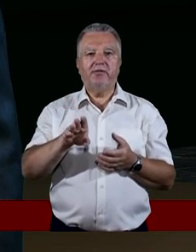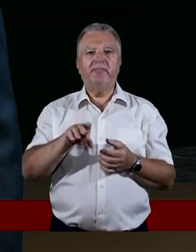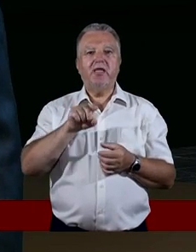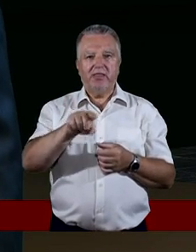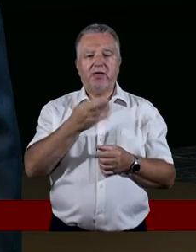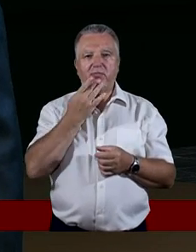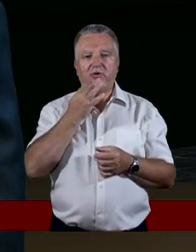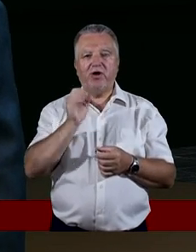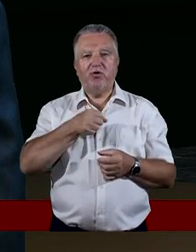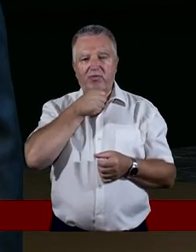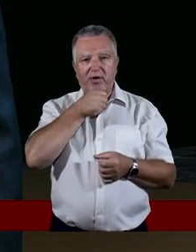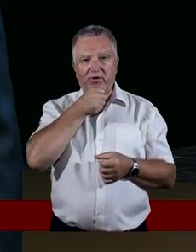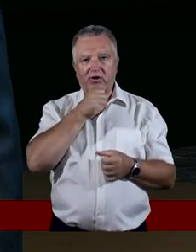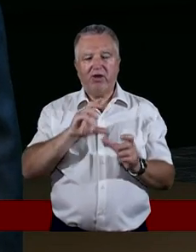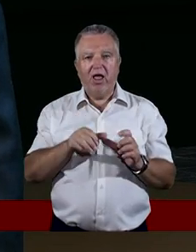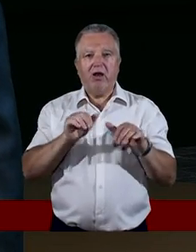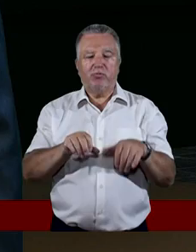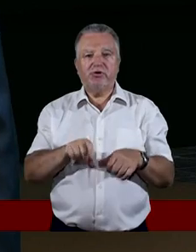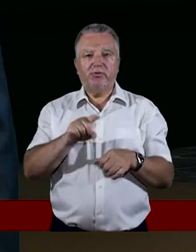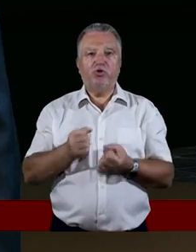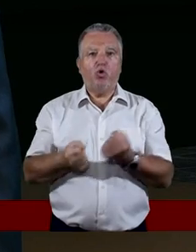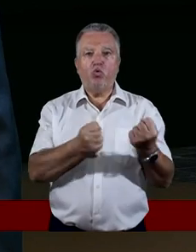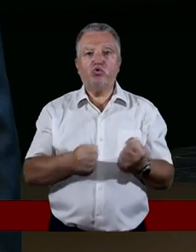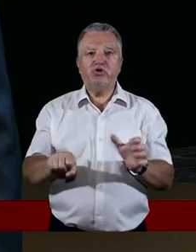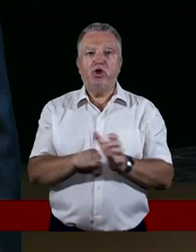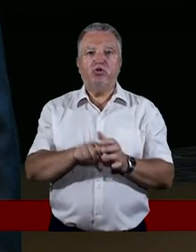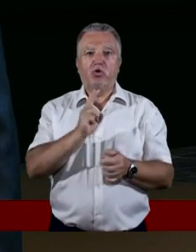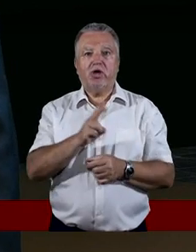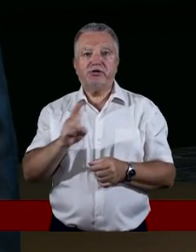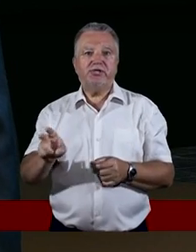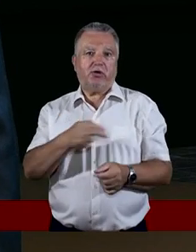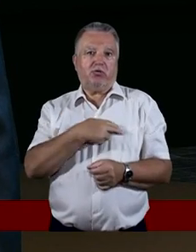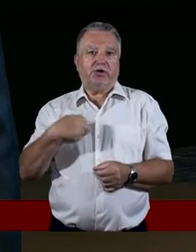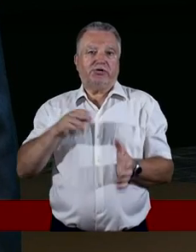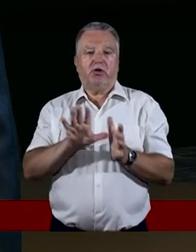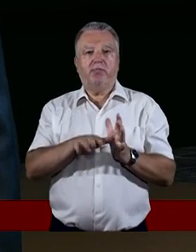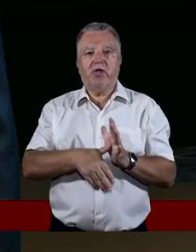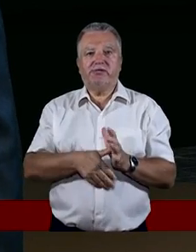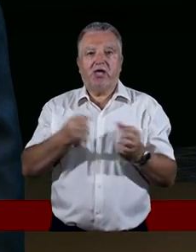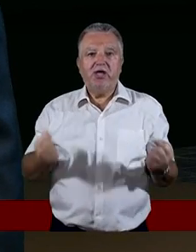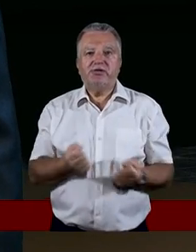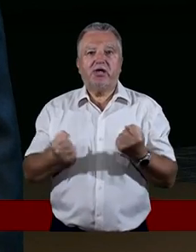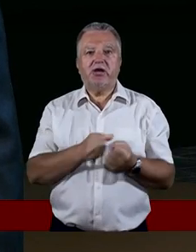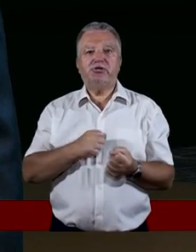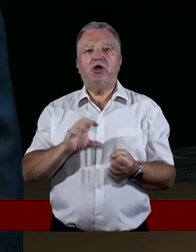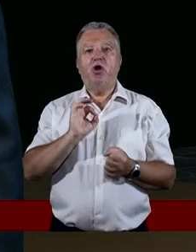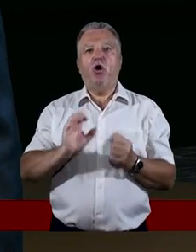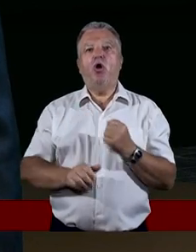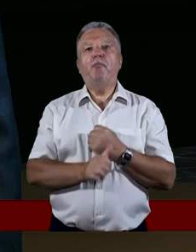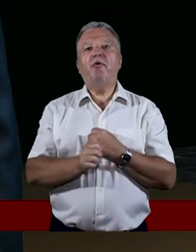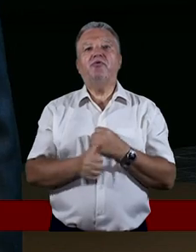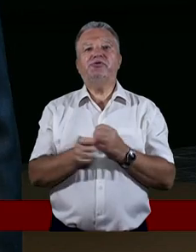Babylon, ale możemy to zastosować do każdego naszego miasta. Starajcie się o pomyślność